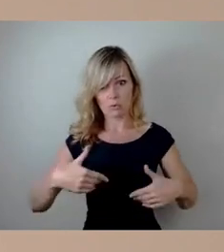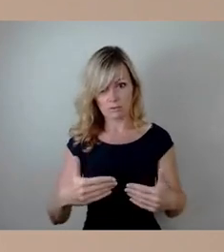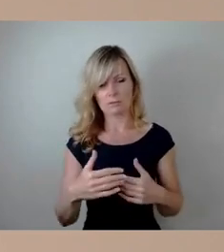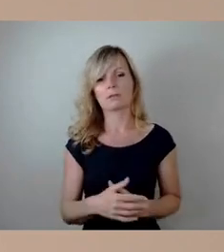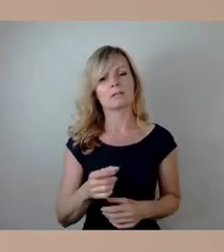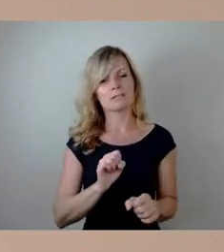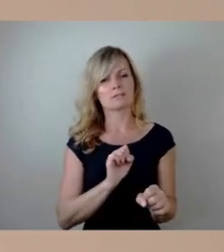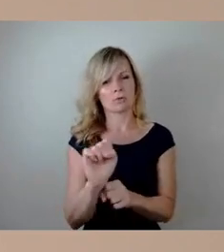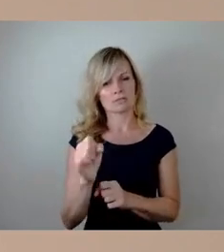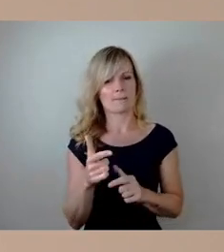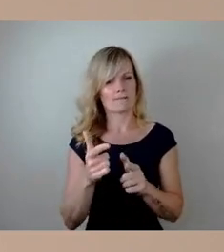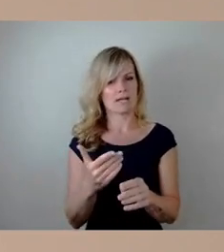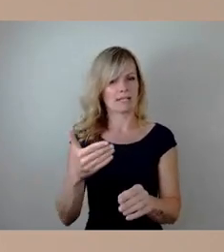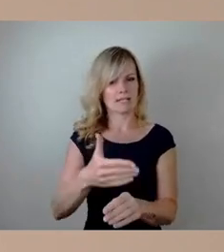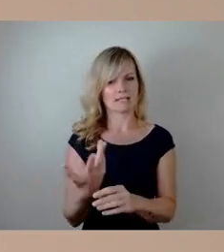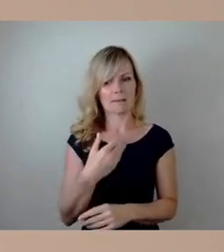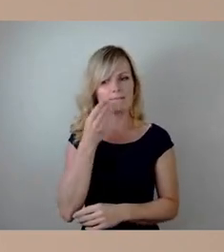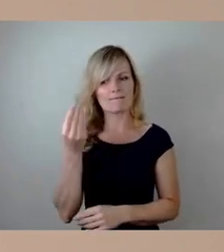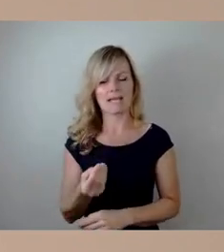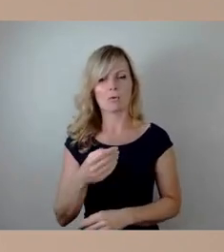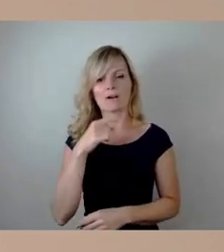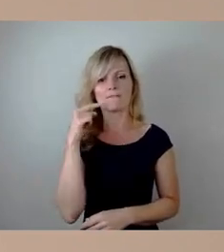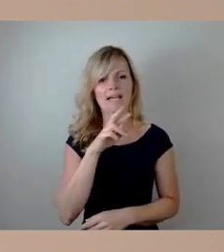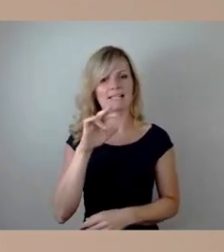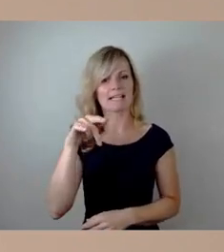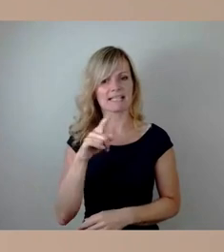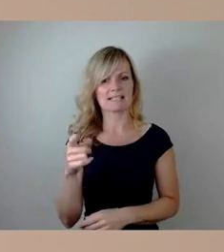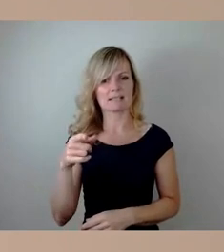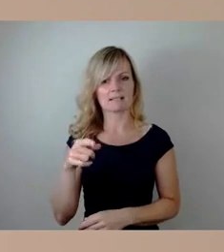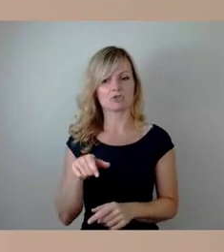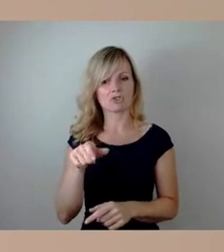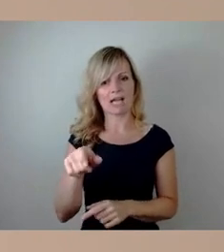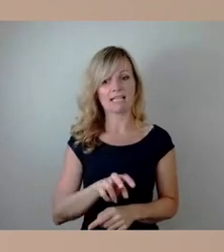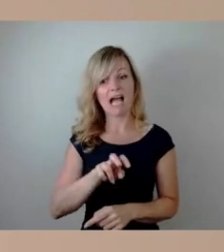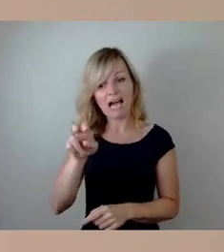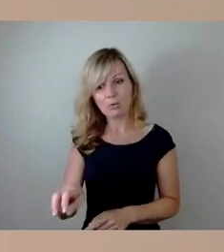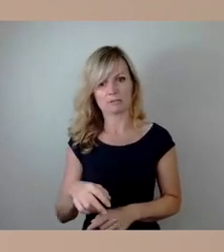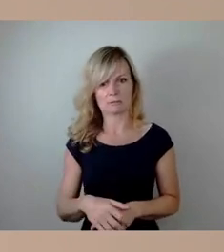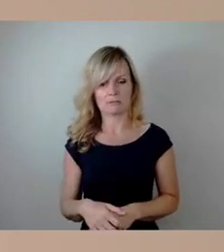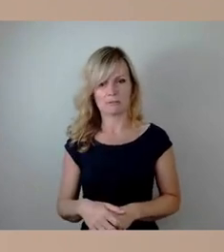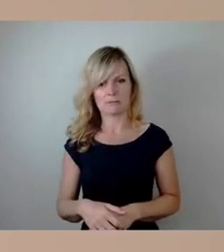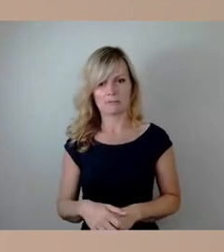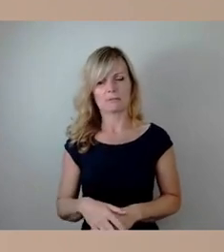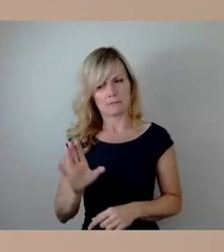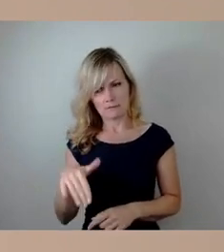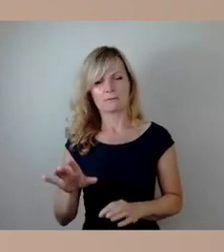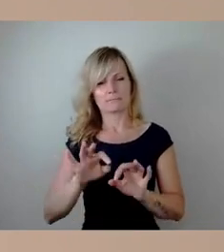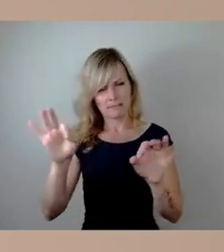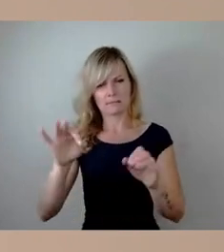bereits an der Weiseritzstraße auszusteigen, um sozusagen unnötiges Suchen und entsprechende Wege zu vermeiden,